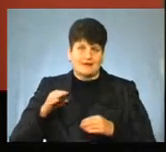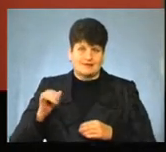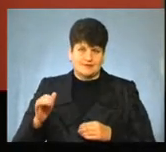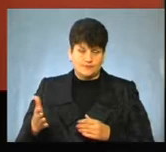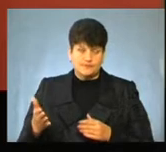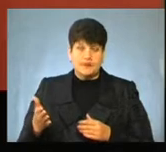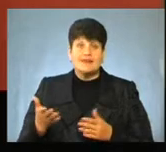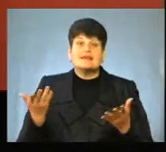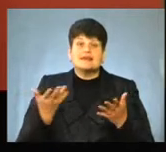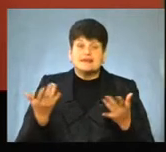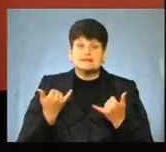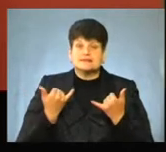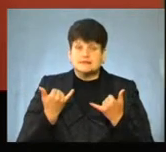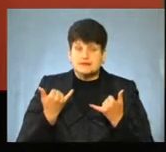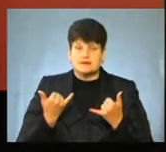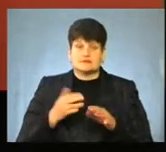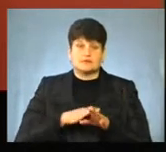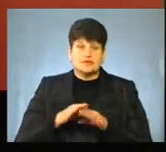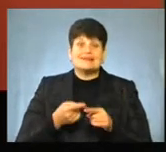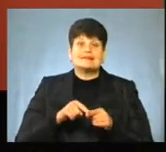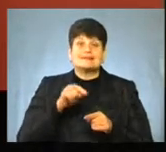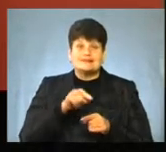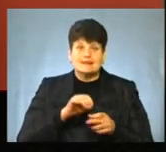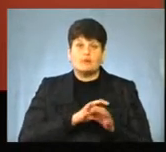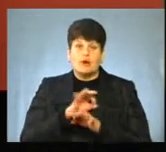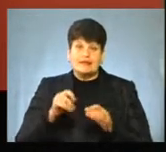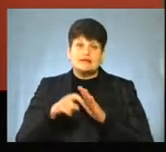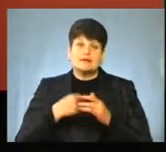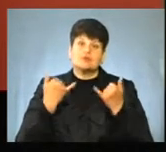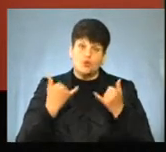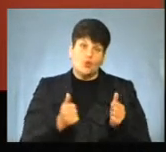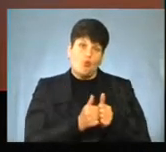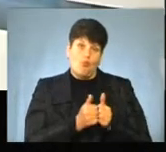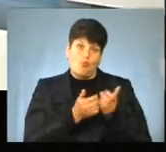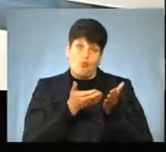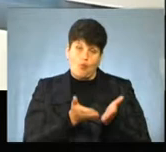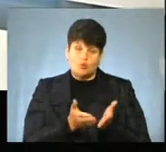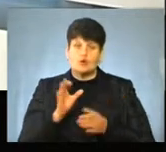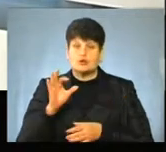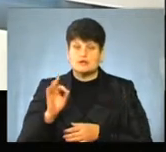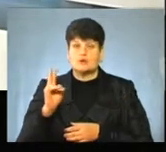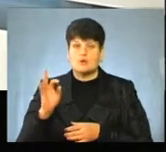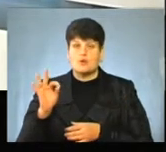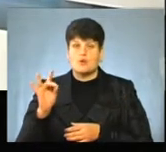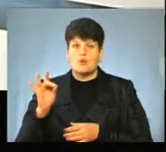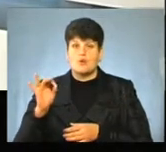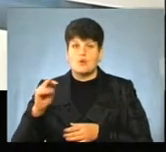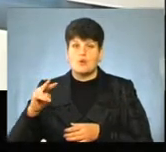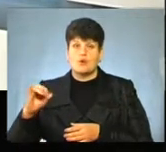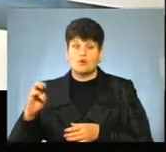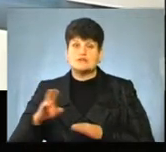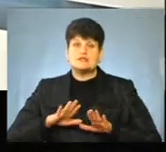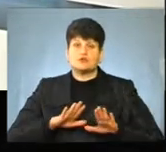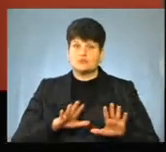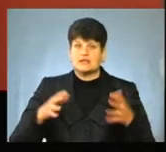який перебіг реалізації цих проєктів, дізнаємося сьогодні. Поруч зі мною Олександр Королюк, заступник начальника